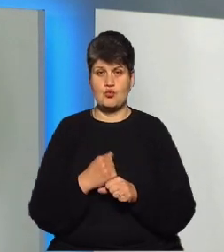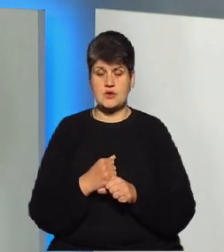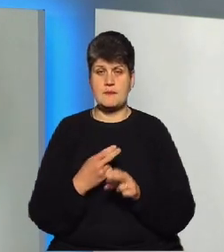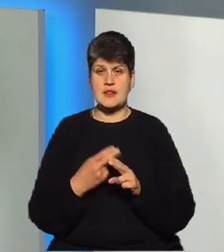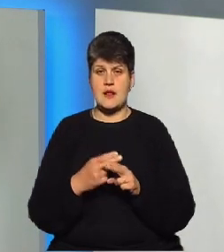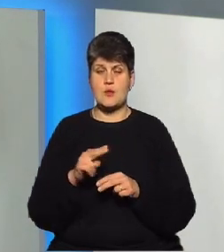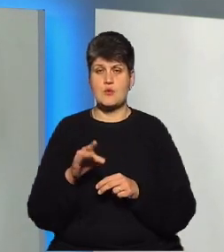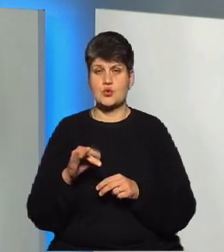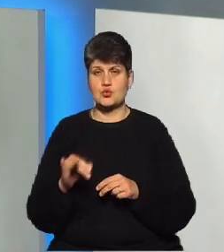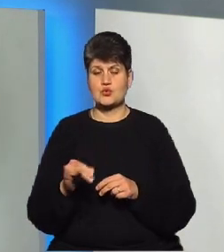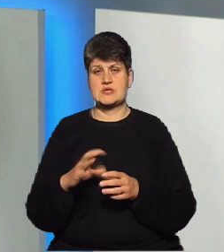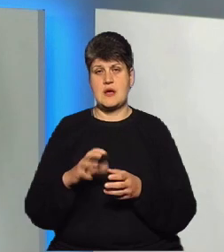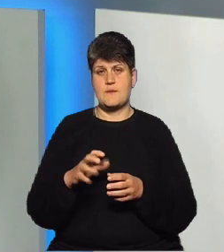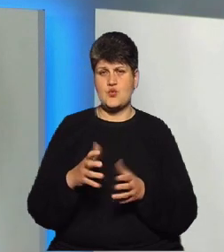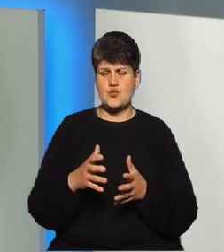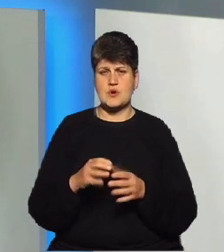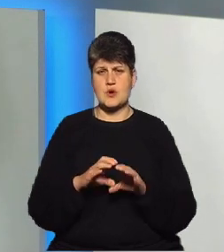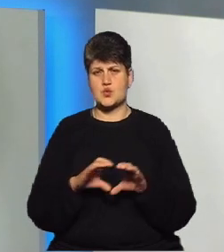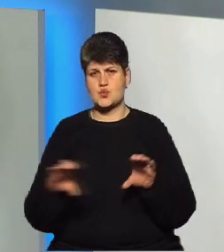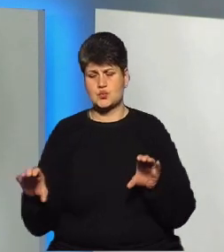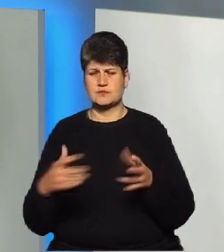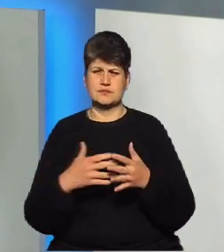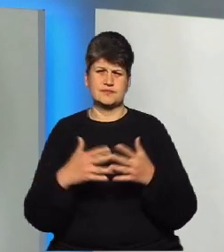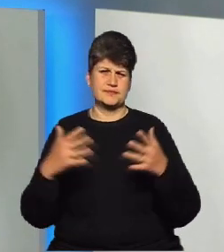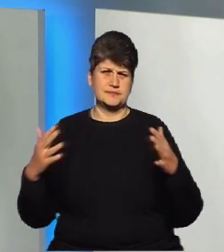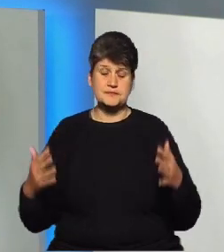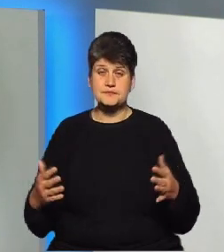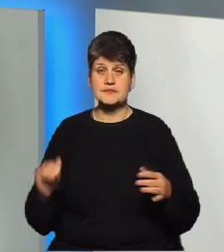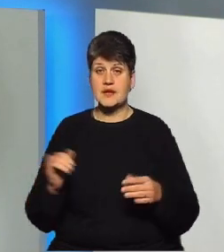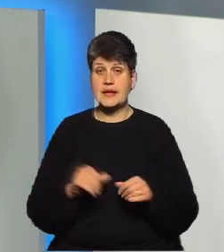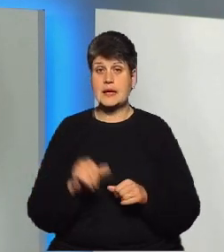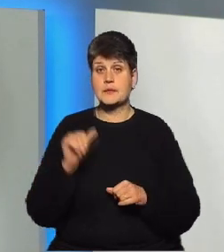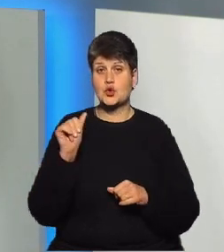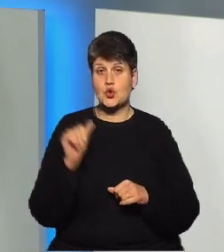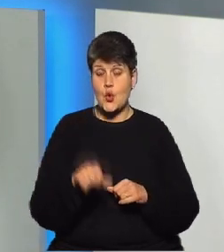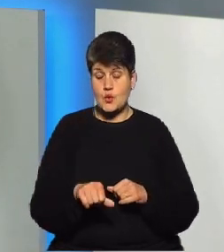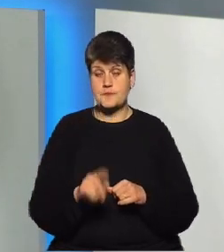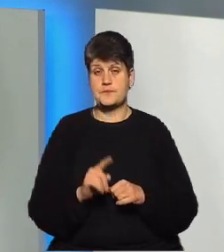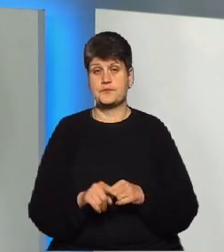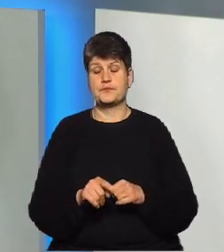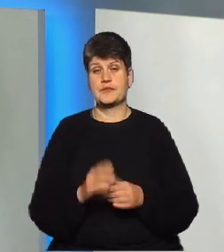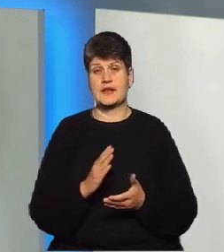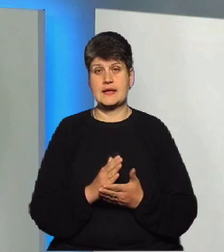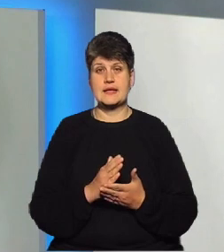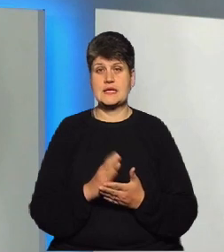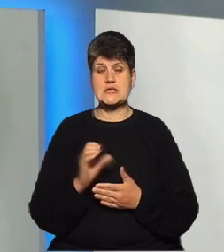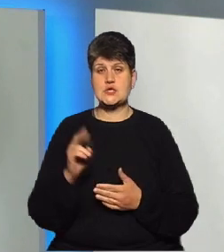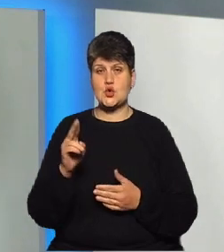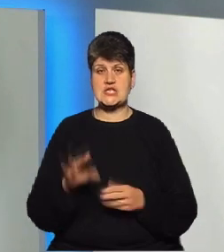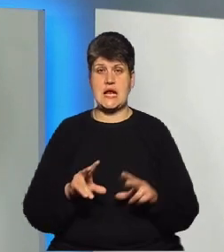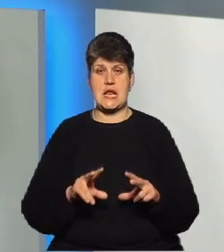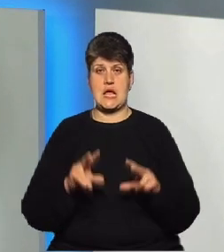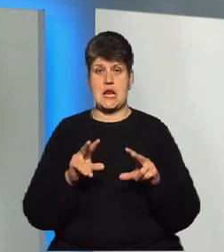запірна арматура, трубопроводи і так далі. І, крім того, є певні соціальні гарантії для людей.